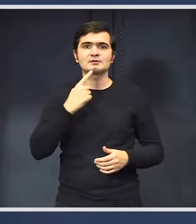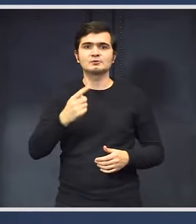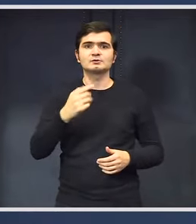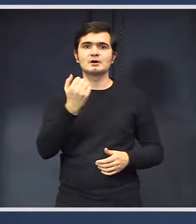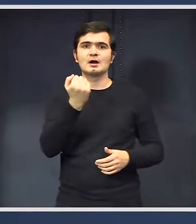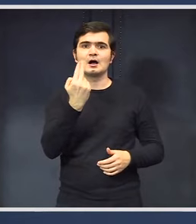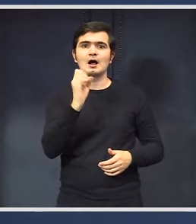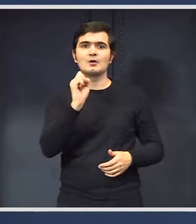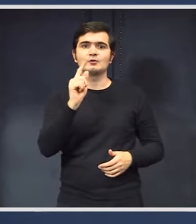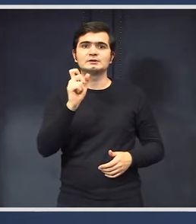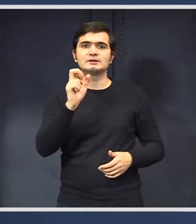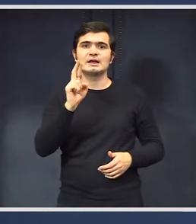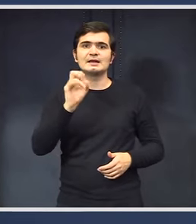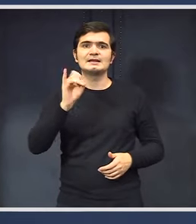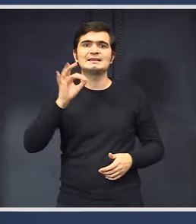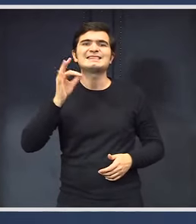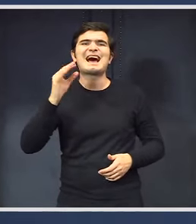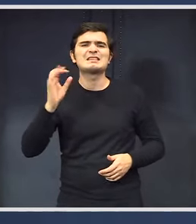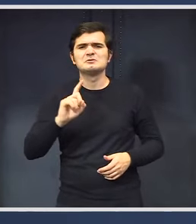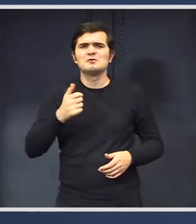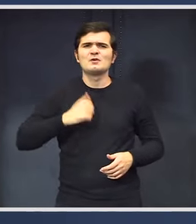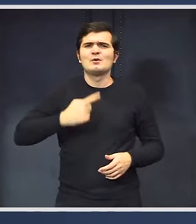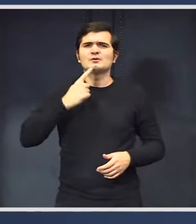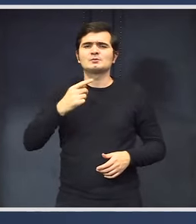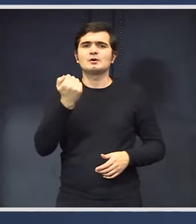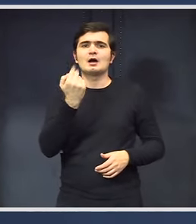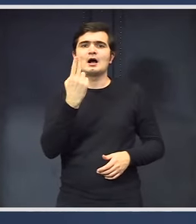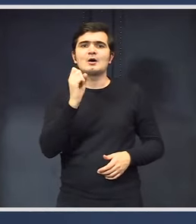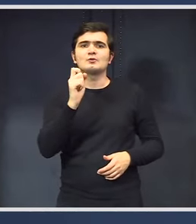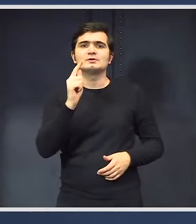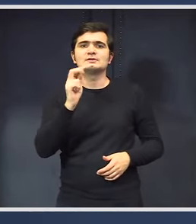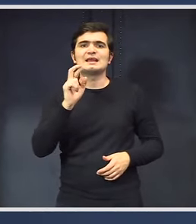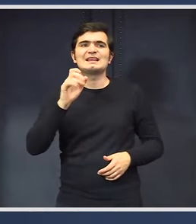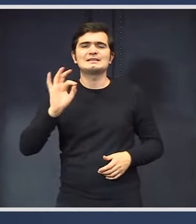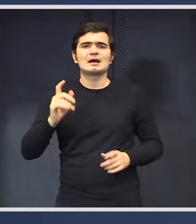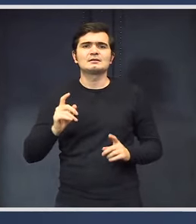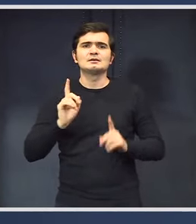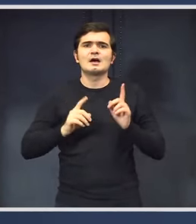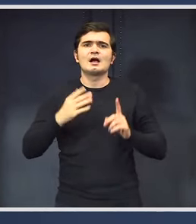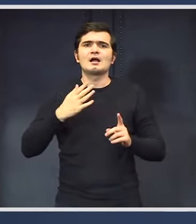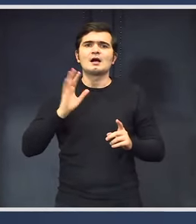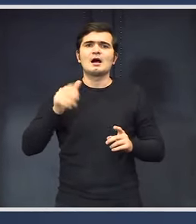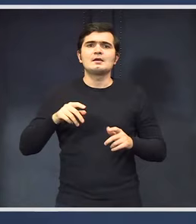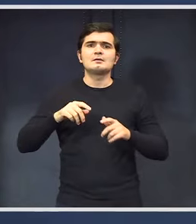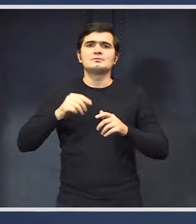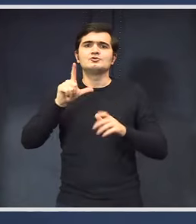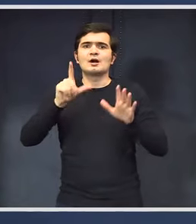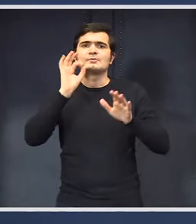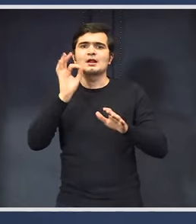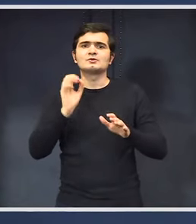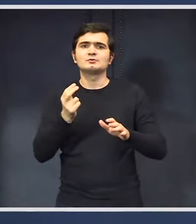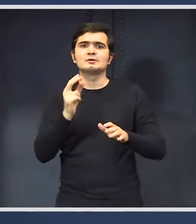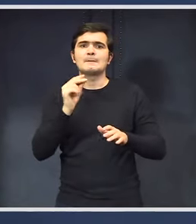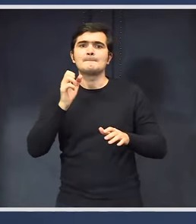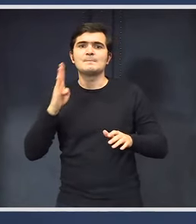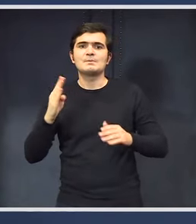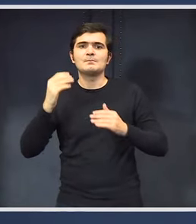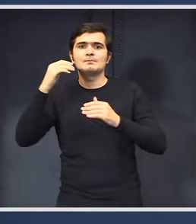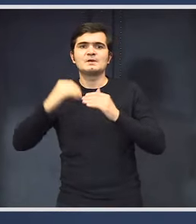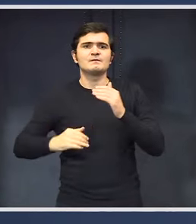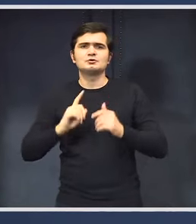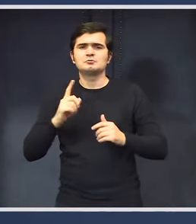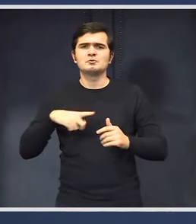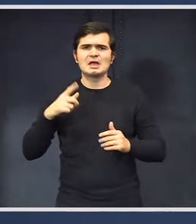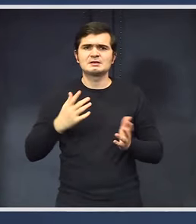bugetară... Nu aș folosi... Eu vreau să opresc. Nu este austeritate. Când ai deficiit de 7% din PIB, nu ai cum să ai austeritate bugetară. Injectăm bani în